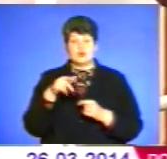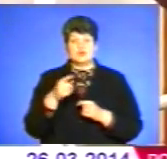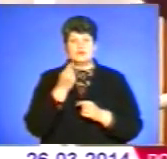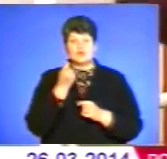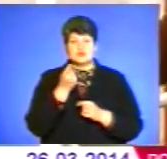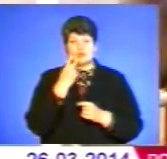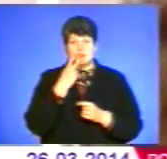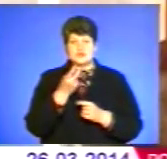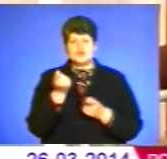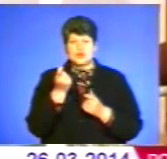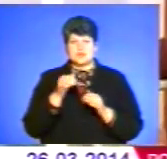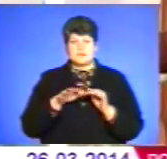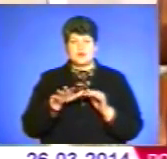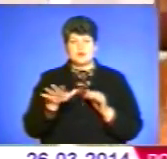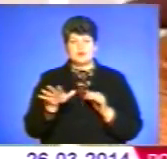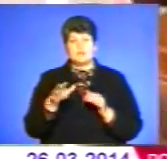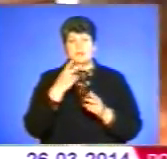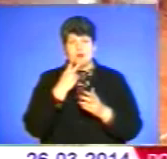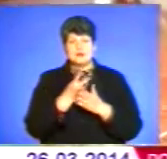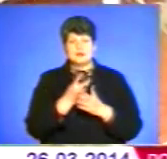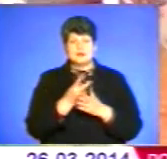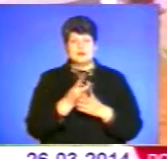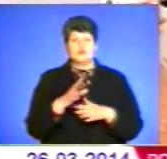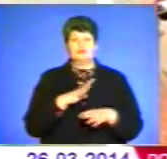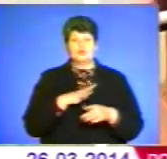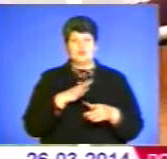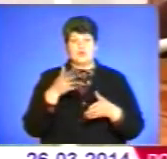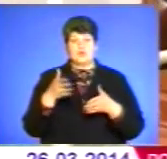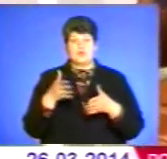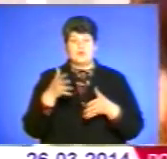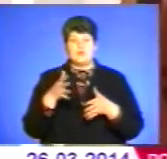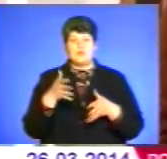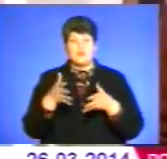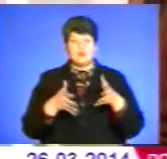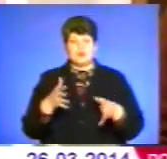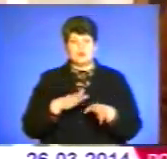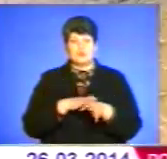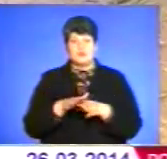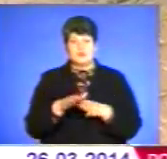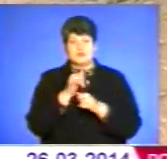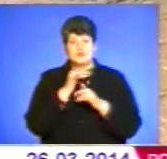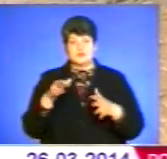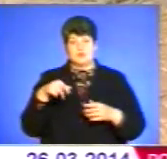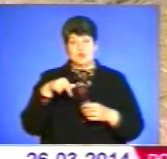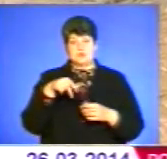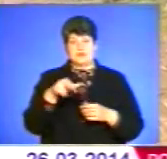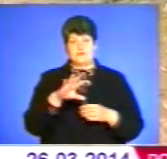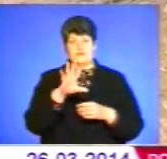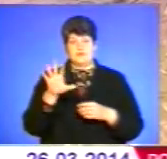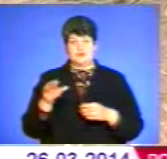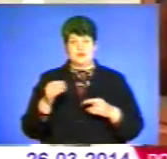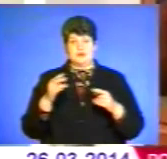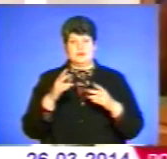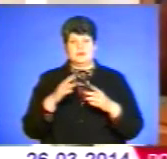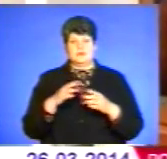трошки може гурнули. Тепер воно, що так було, було, та вишівки насипали. На подвір'я не було зайти, я ленки стелила, щоб на